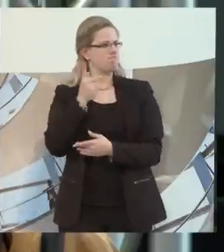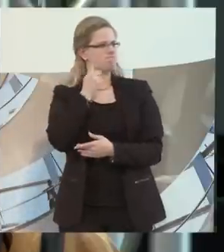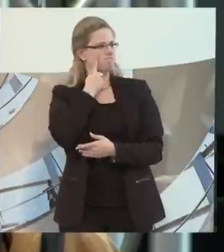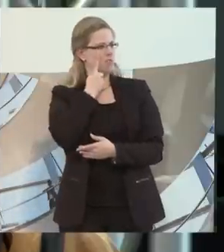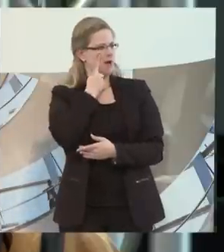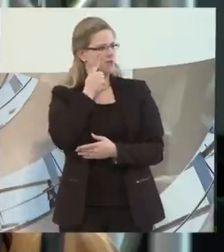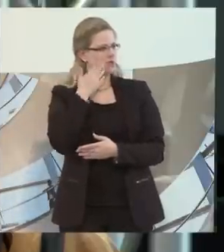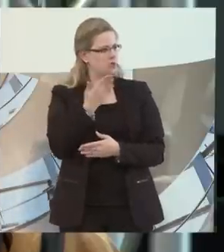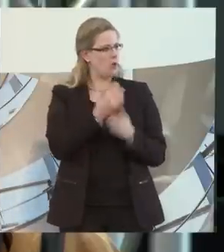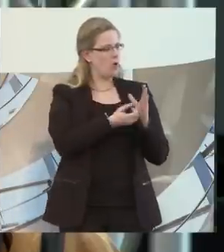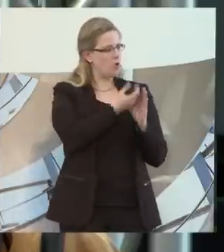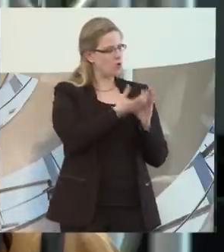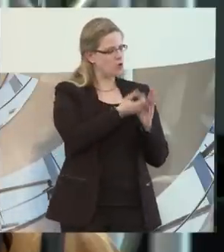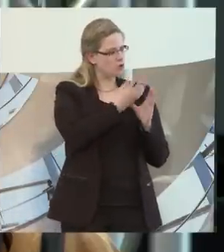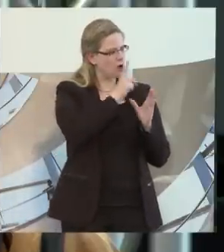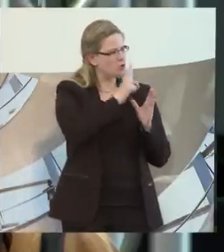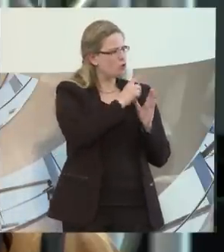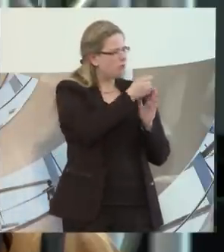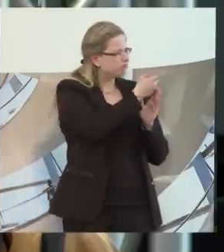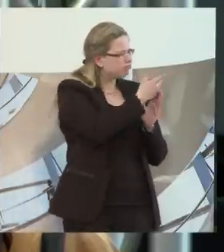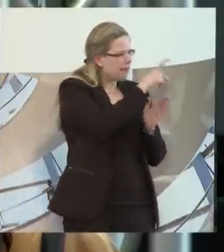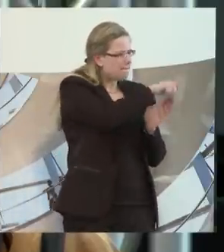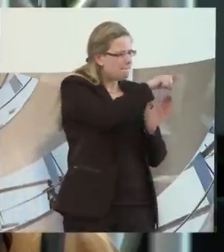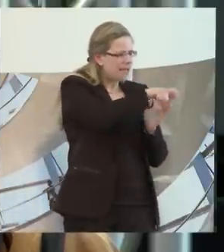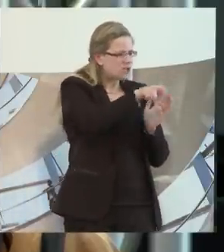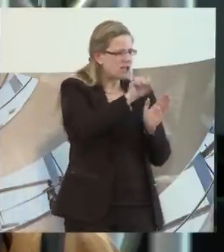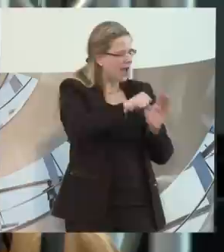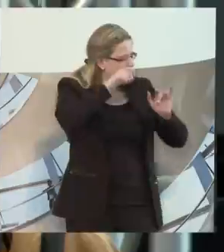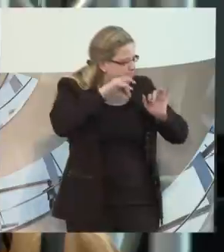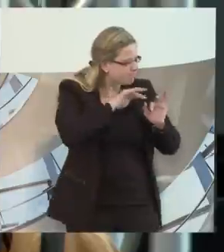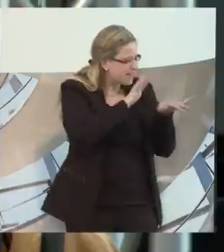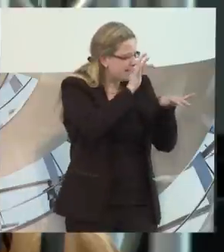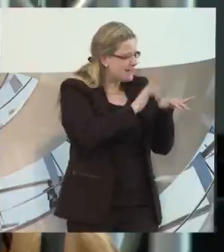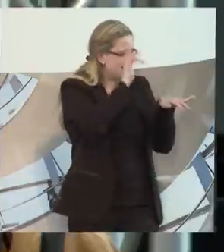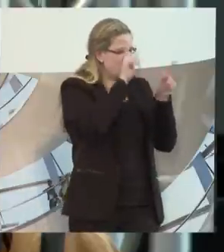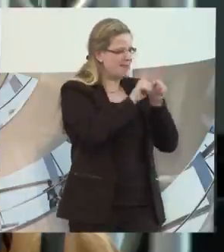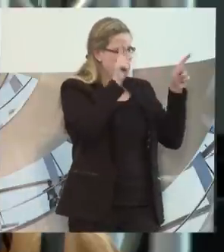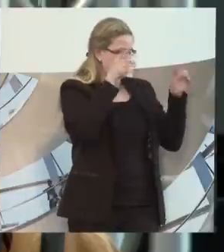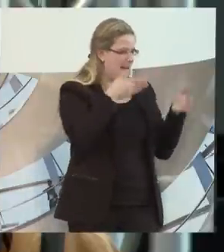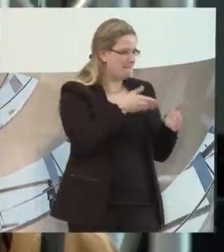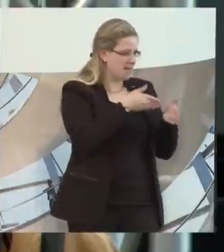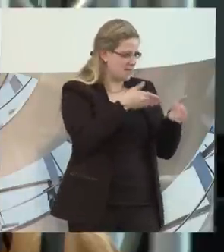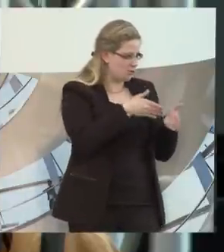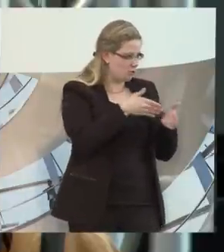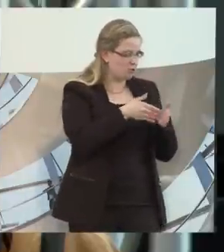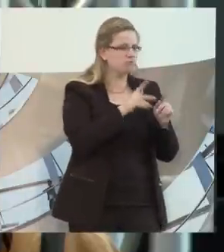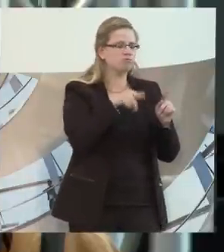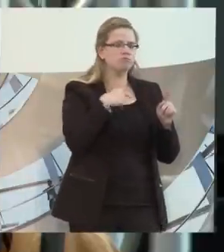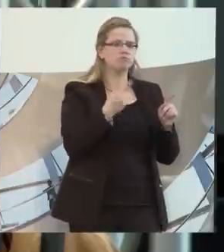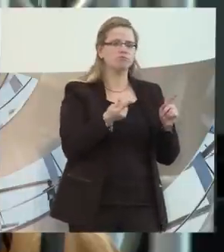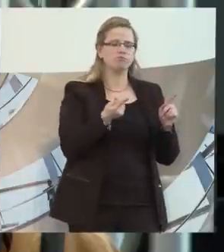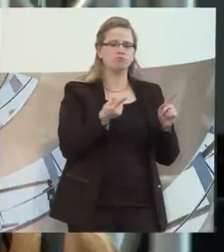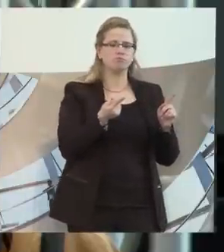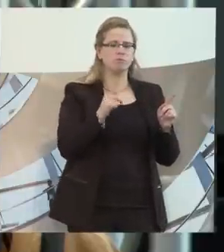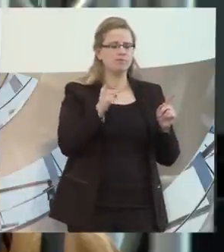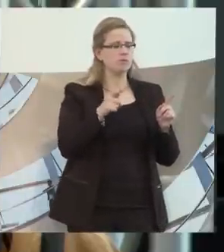über die Kultur kann ich nur eine kleine Gruppe von Menschen sensibilisieren. Und irgendwann wurde ich dann angefragt von